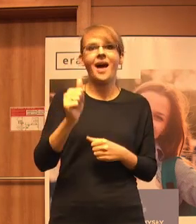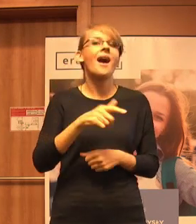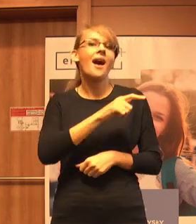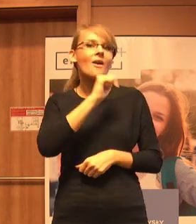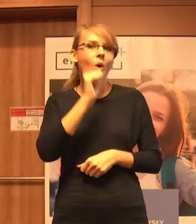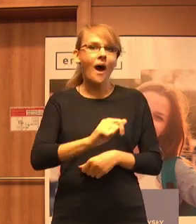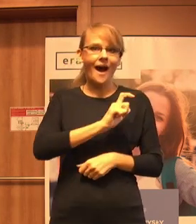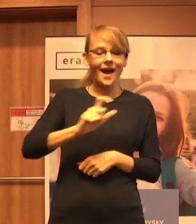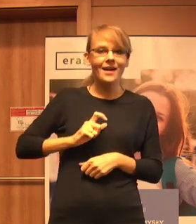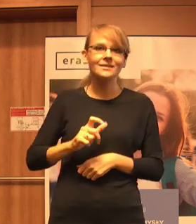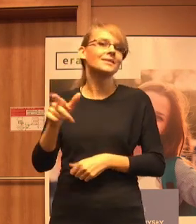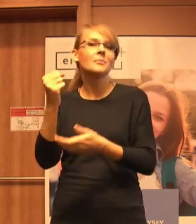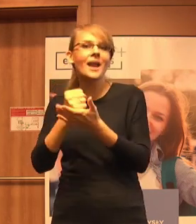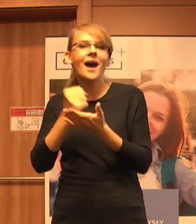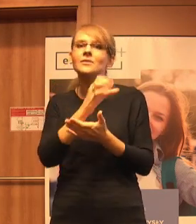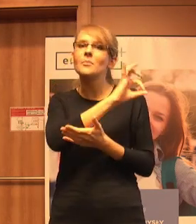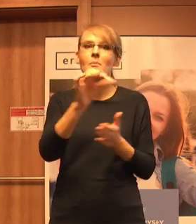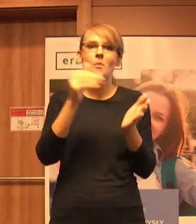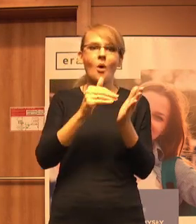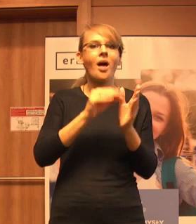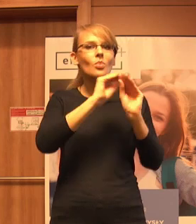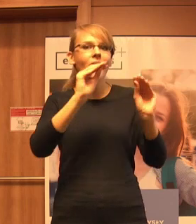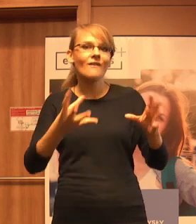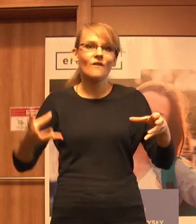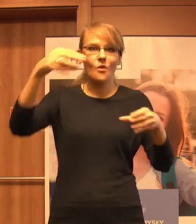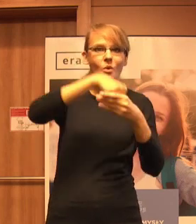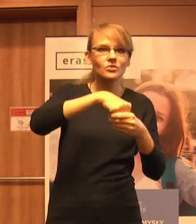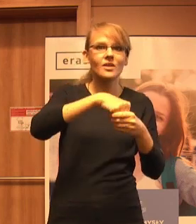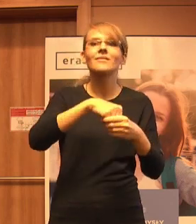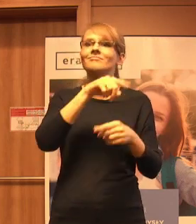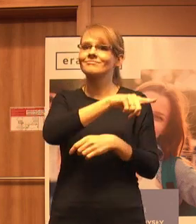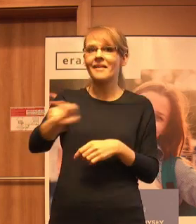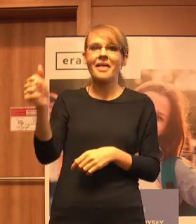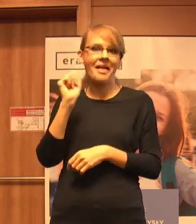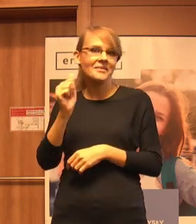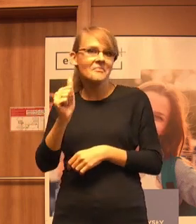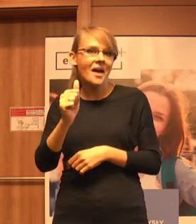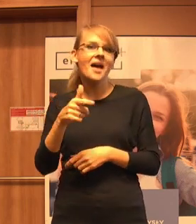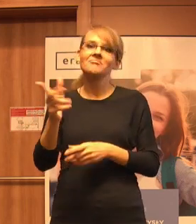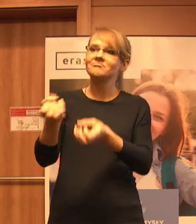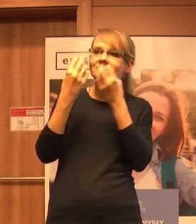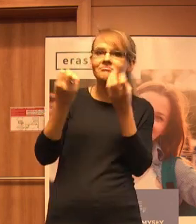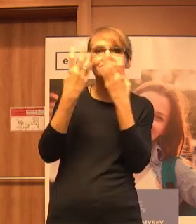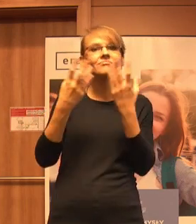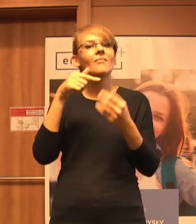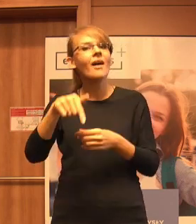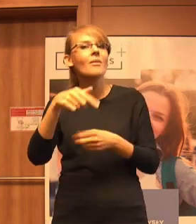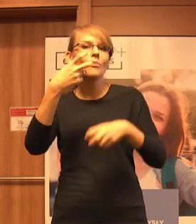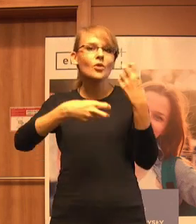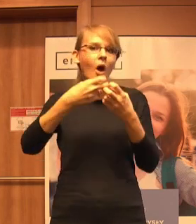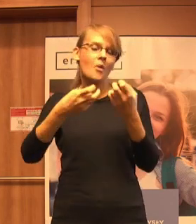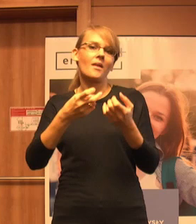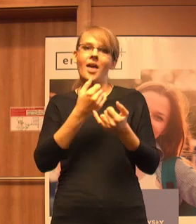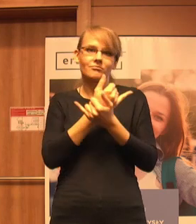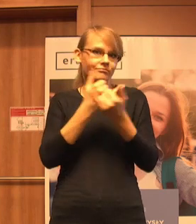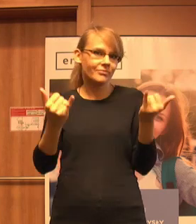spraw szczególnych potrzeb i edukacji włączającej i oni nas tutaj oprowadzą po tej problematyce, także my